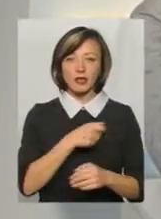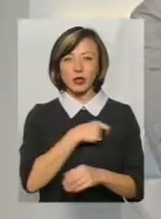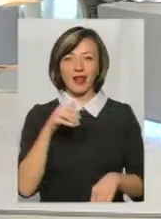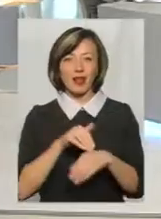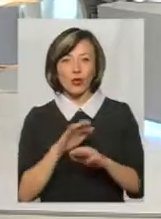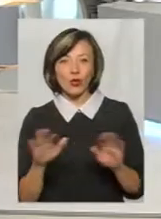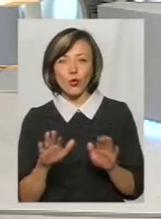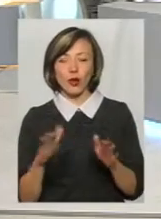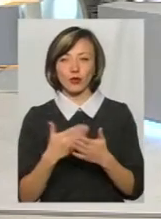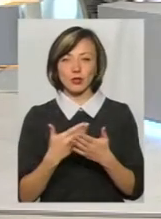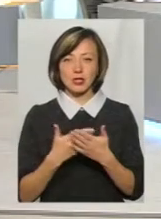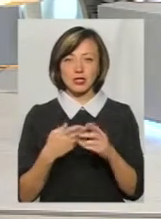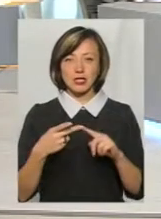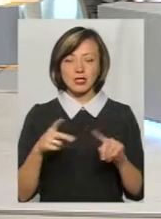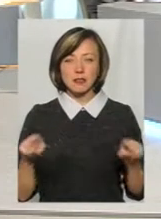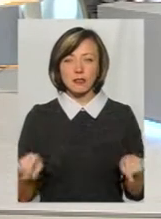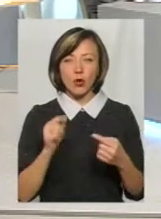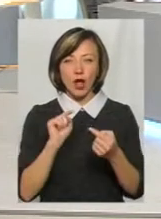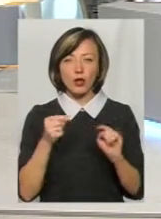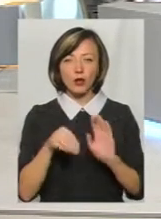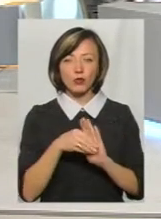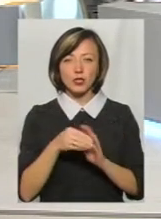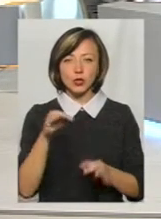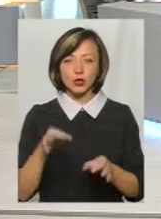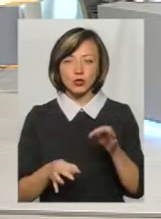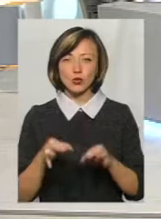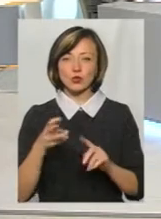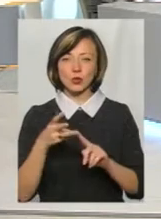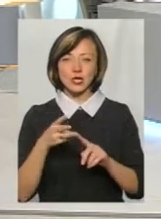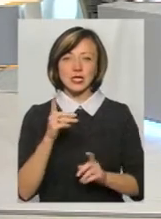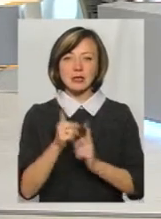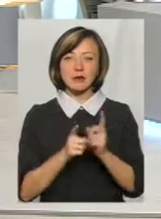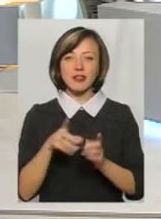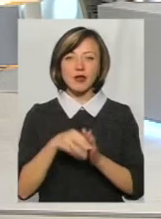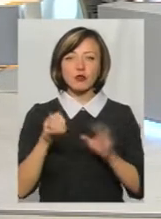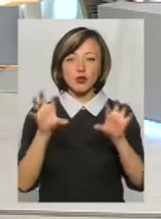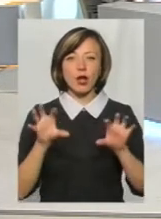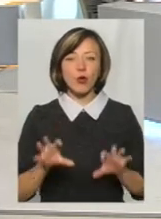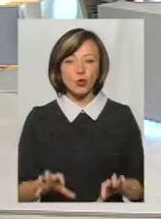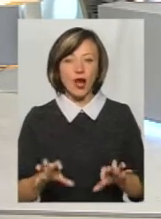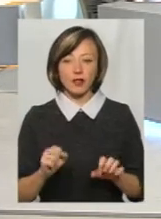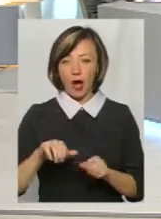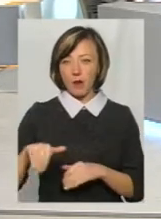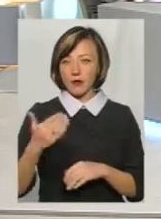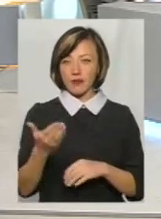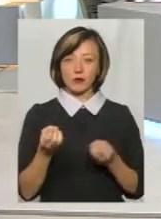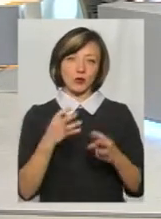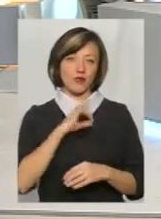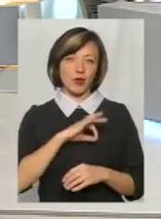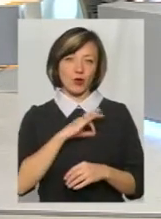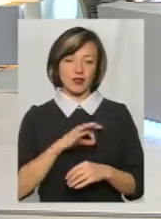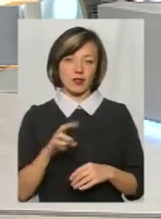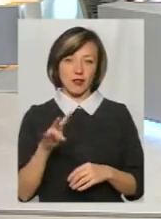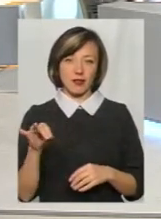недоторканості, створення антикорупційного суду, зміни виборчого законодавства. А потім вас просто використали.